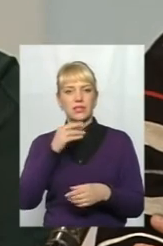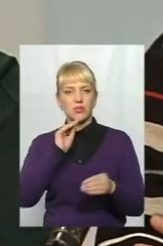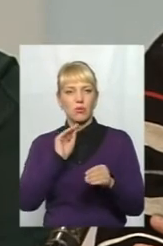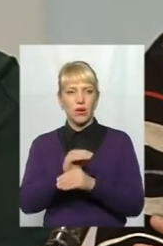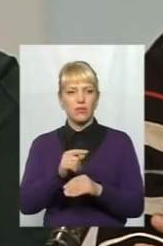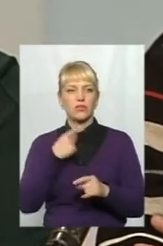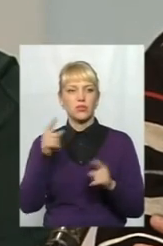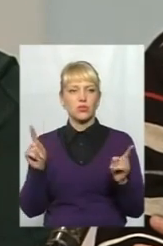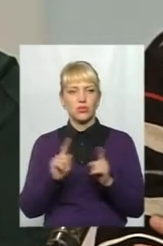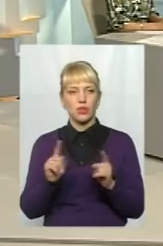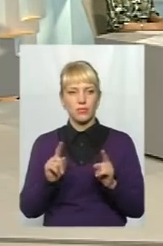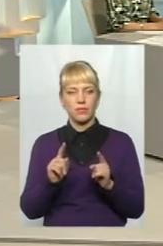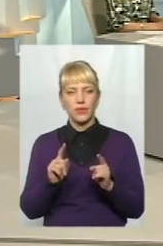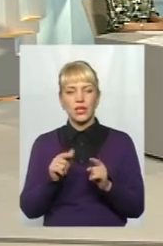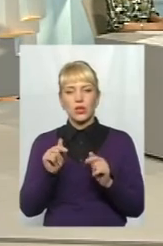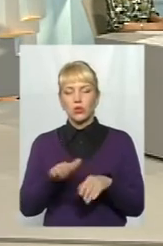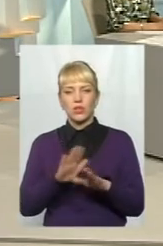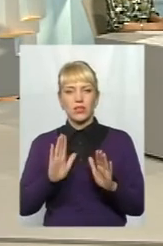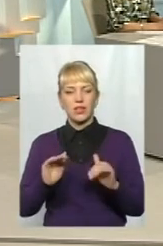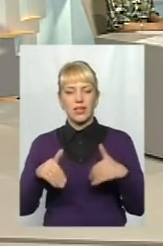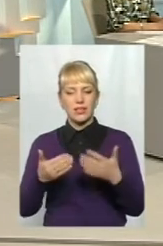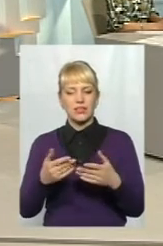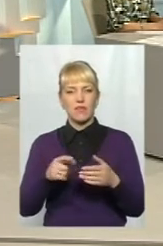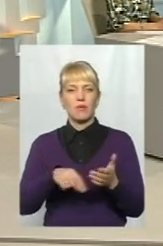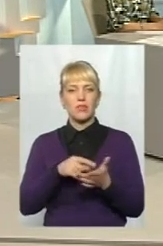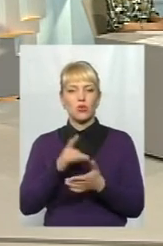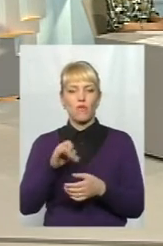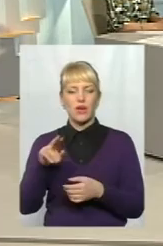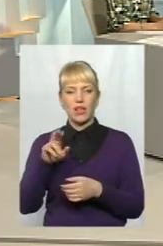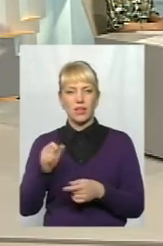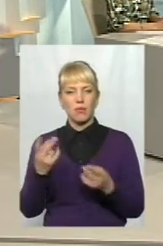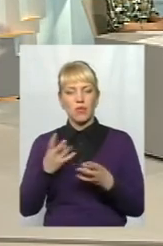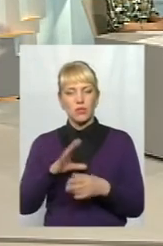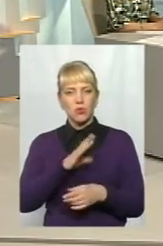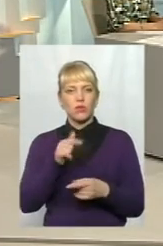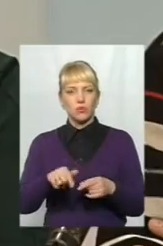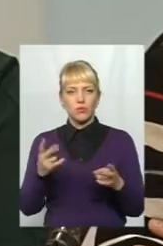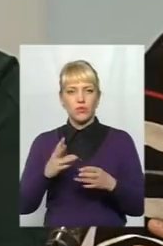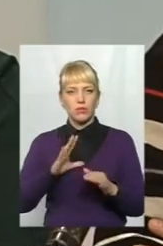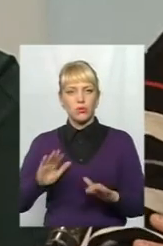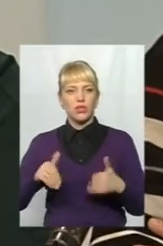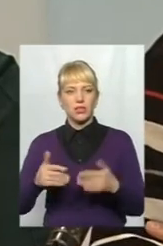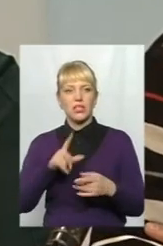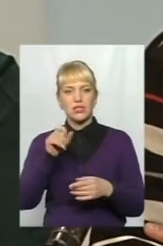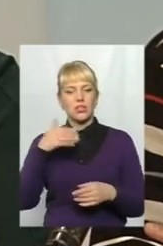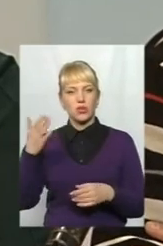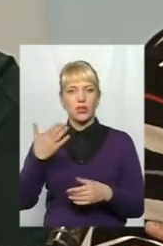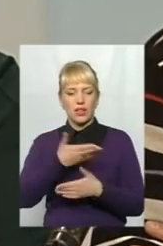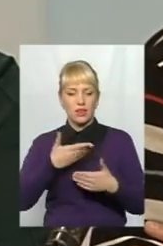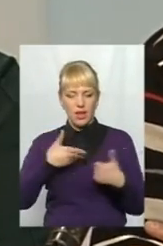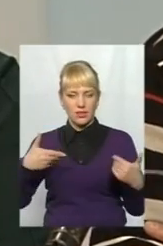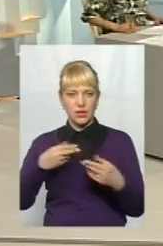тільки ініціатива міської ради і влади сьогодні повинна бути, тут і повинна бути ініціатива зі сторони підприємств.